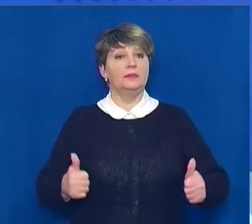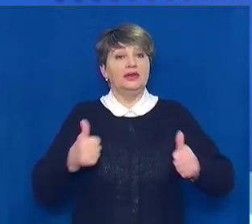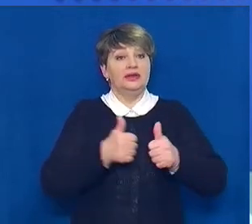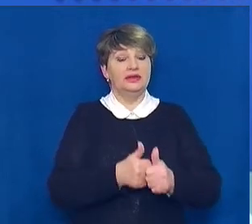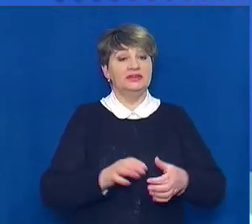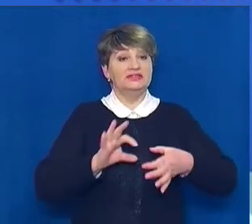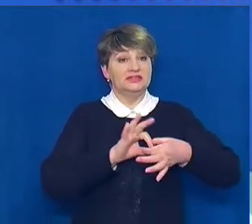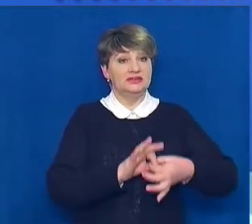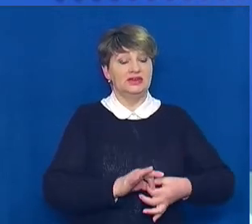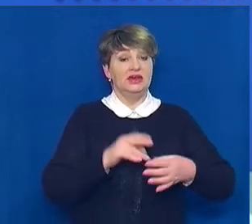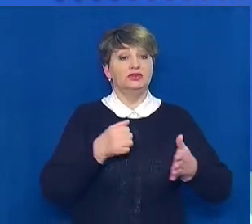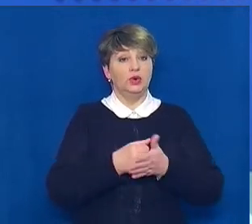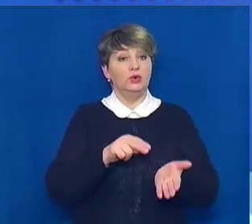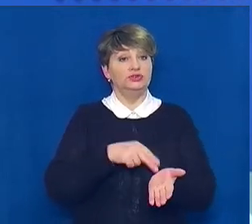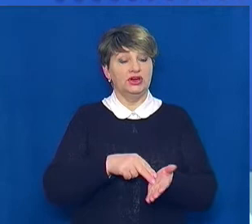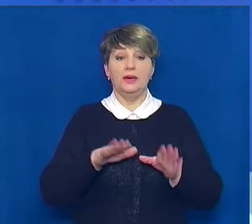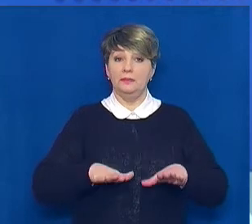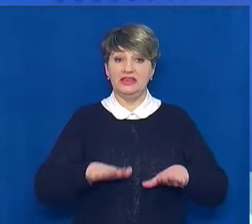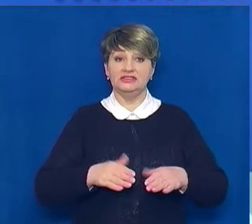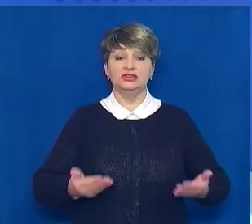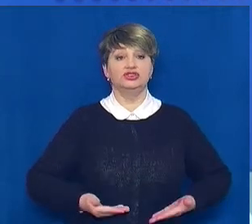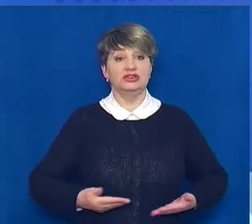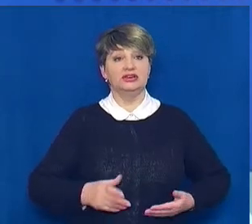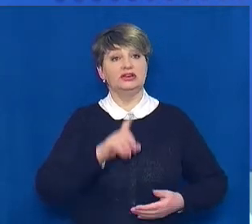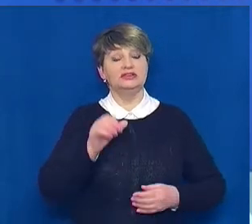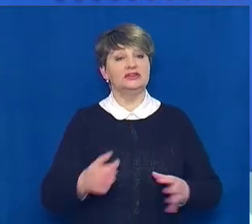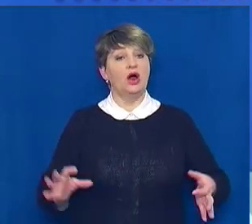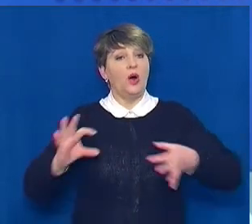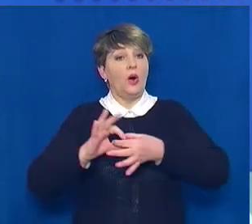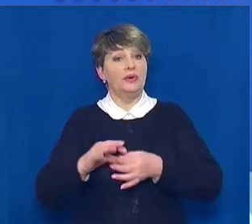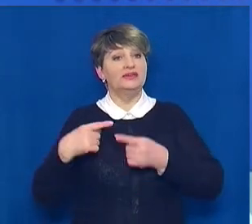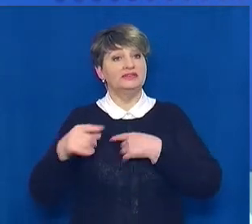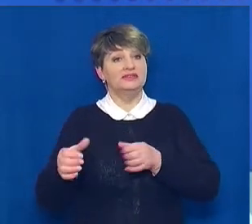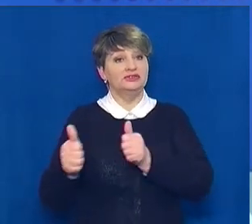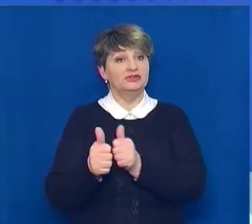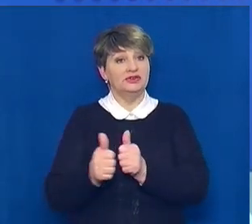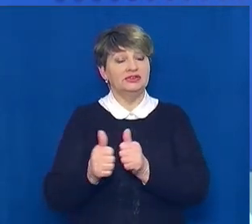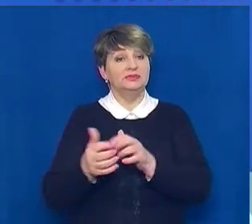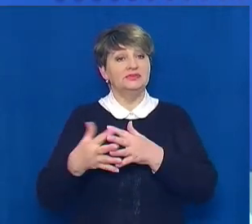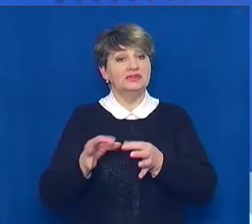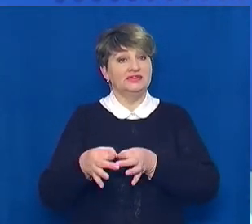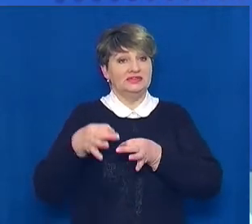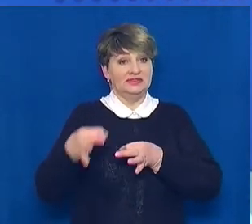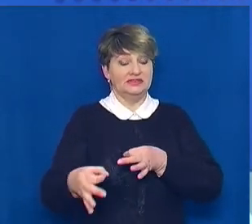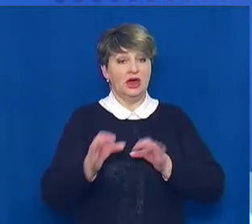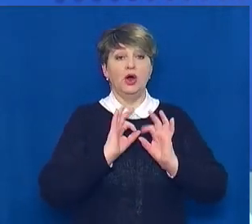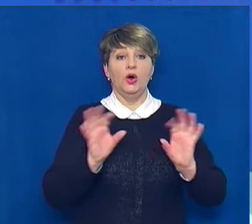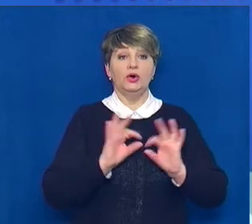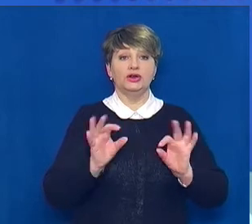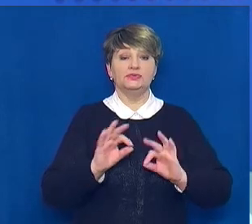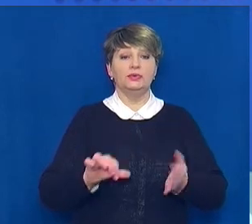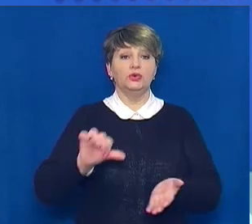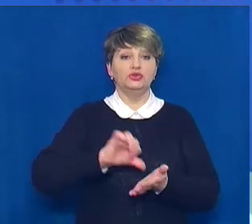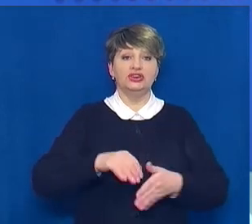Черкас. Місцеві жителі – за об'єднання із сусіднім будищем, розповів Суспільному учасник акції Володимир Рафаїлов.